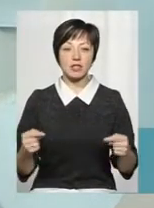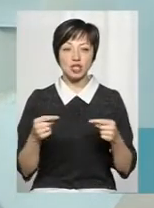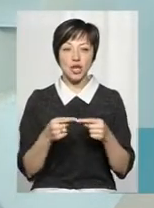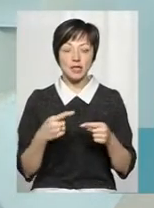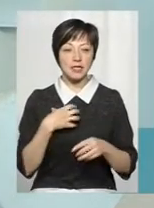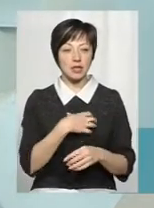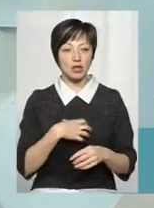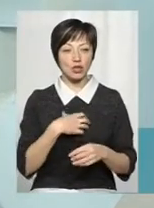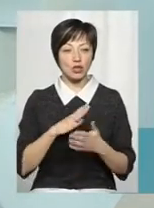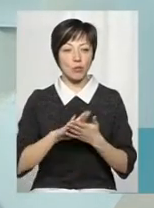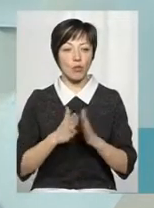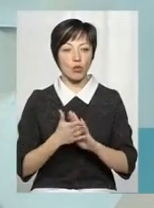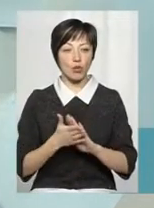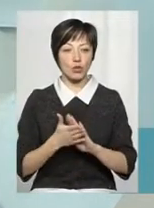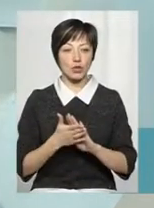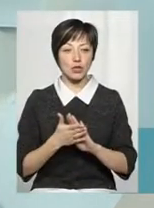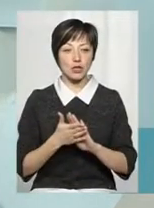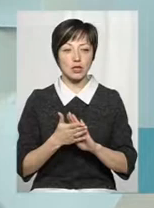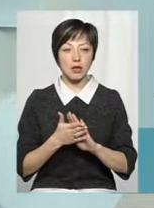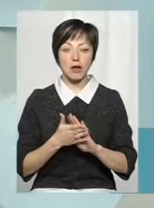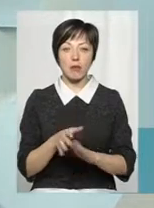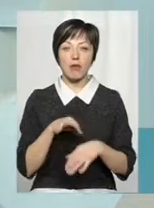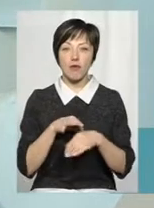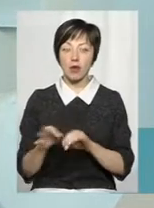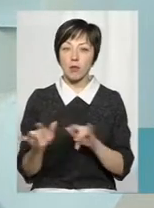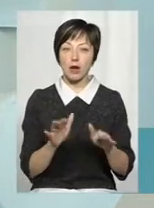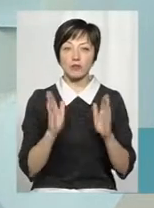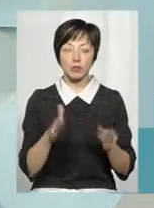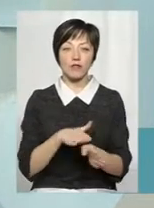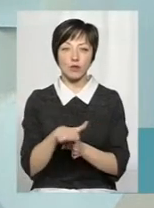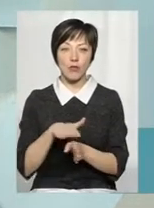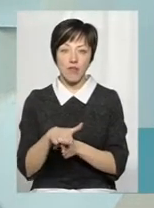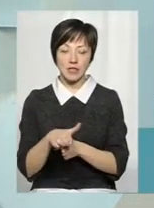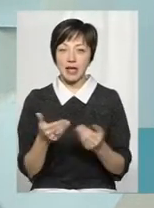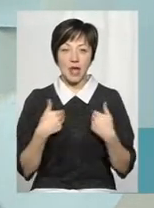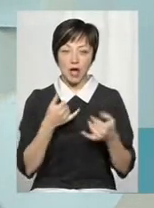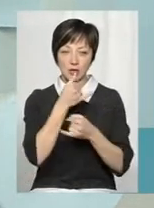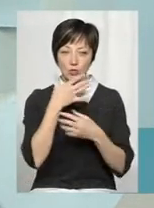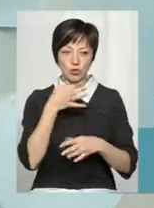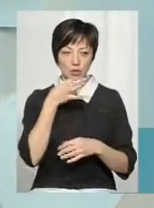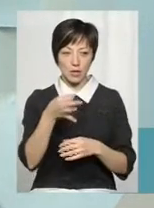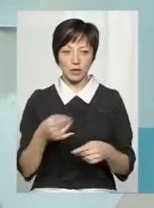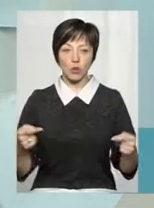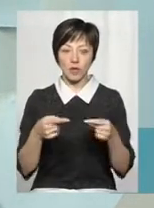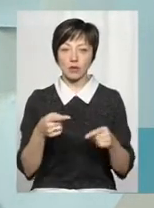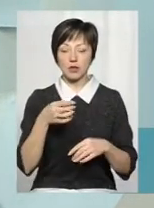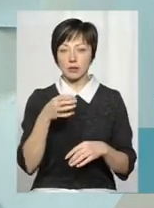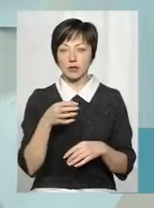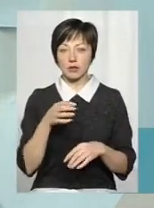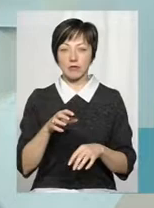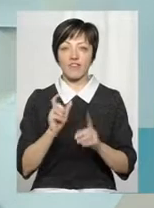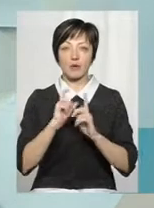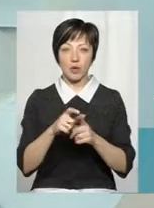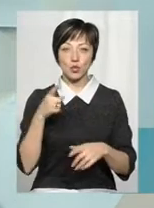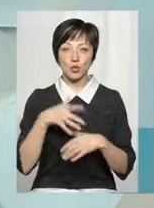стратегічне положення проведення тих операцій, які будуть відбуватися. Тобто, я не можу зараз вам так конкретно сказати. Ви